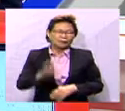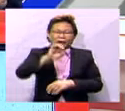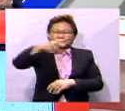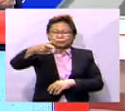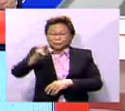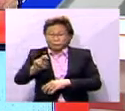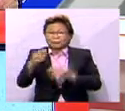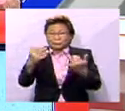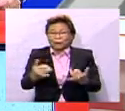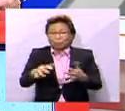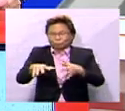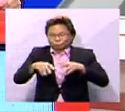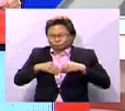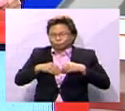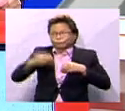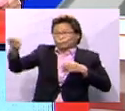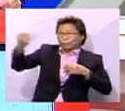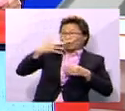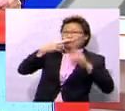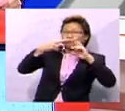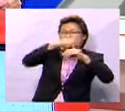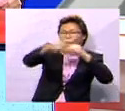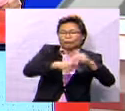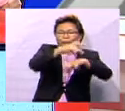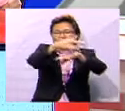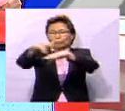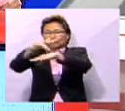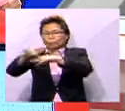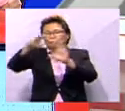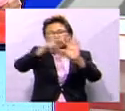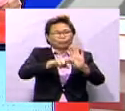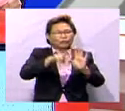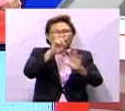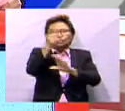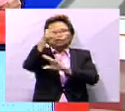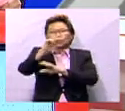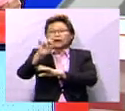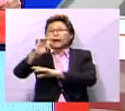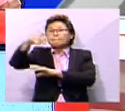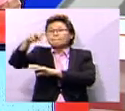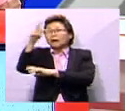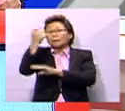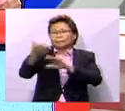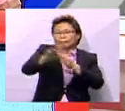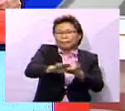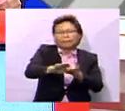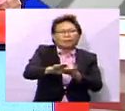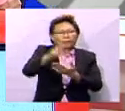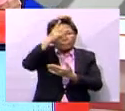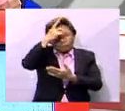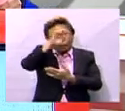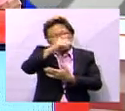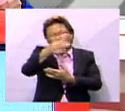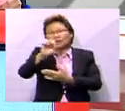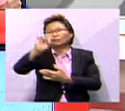SPR hari ini menerima pemakluman rasmi berhubung kekosongan kerusi Dun Lepar, ekoran kematian penyandangnya Dato'